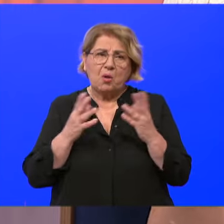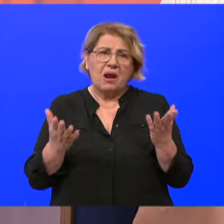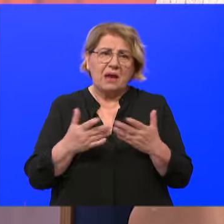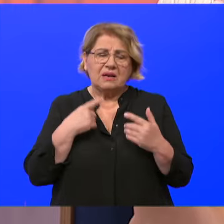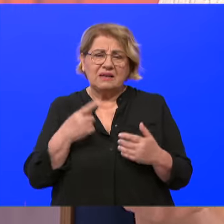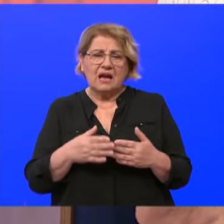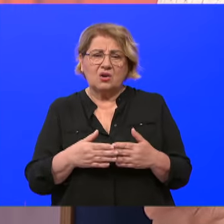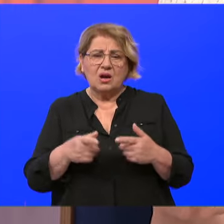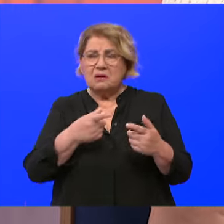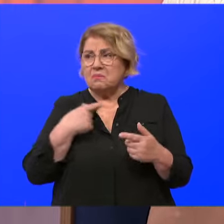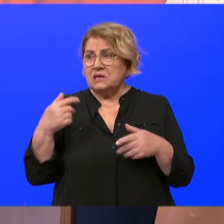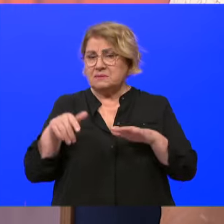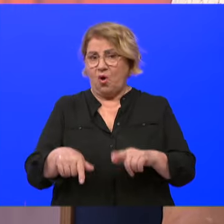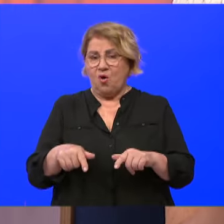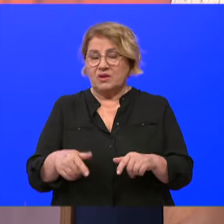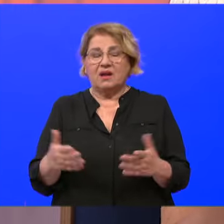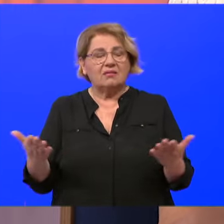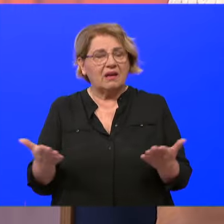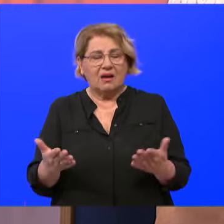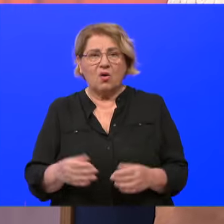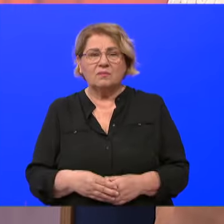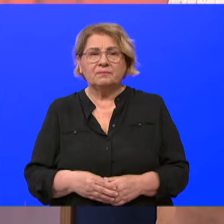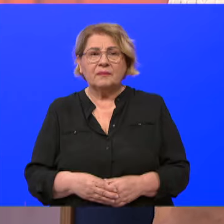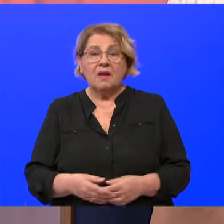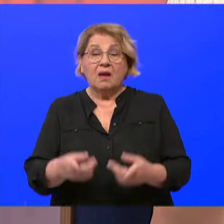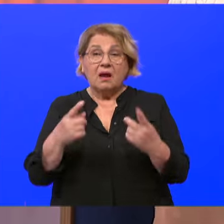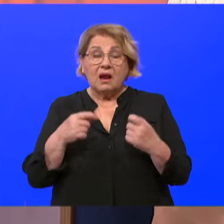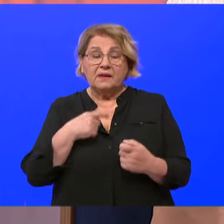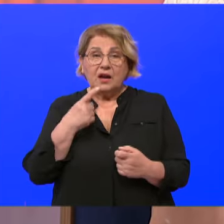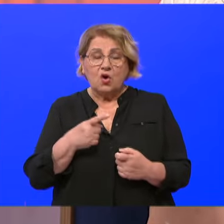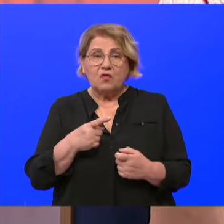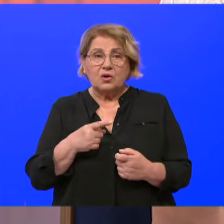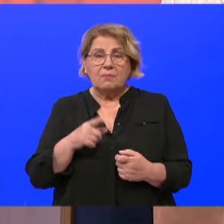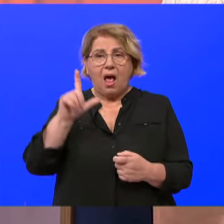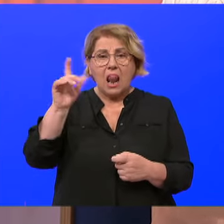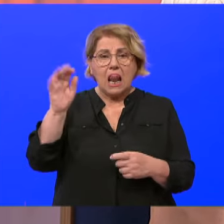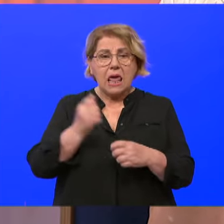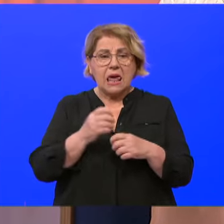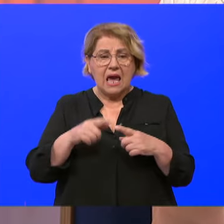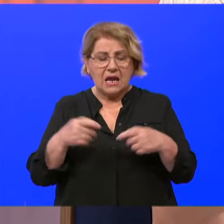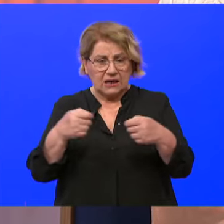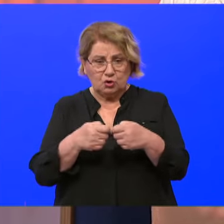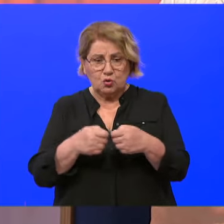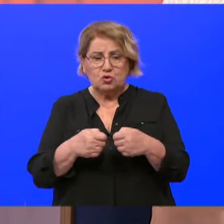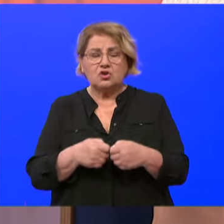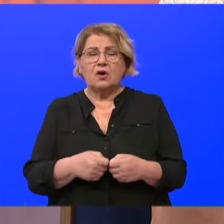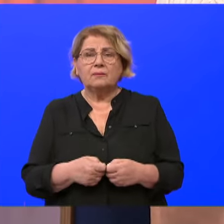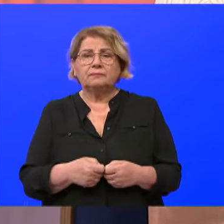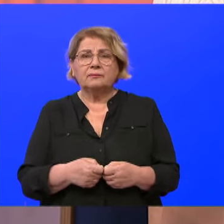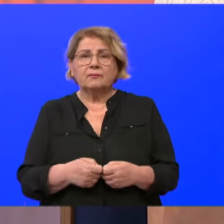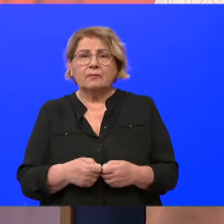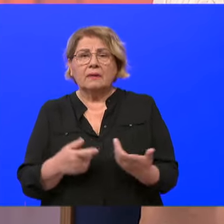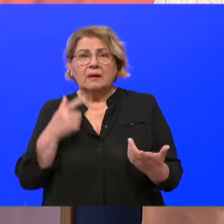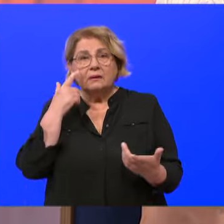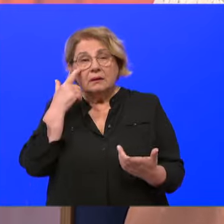reći mi smo tu, nego kad govorimo o Lizi kao je bilo kakvom savezu ili udrugama ili